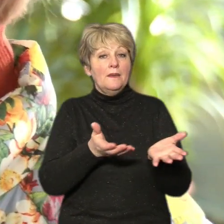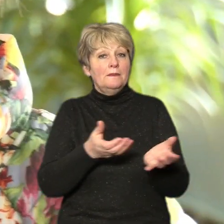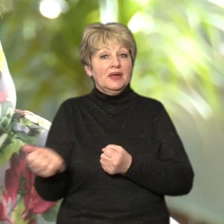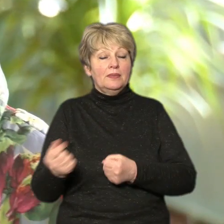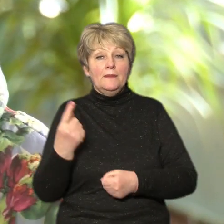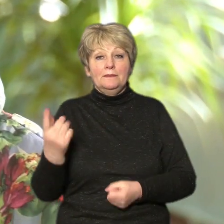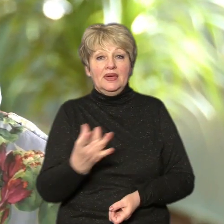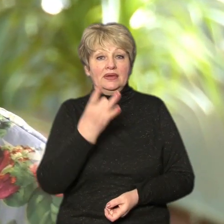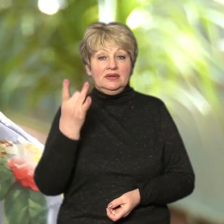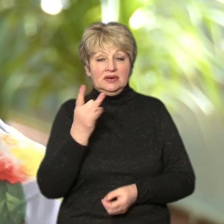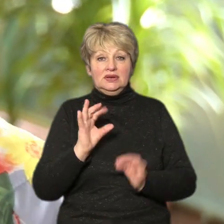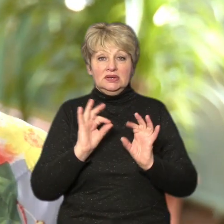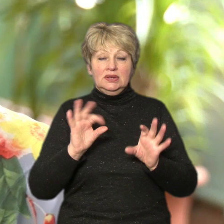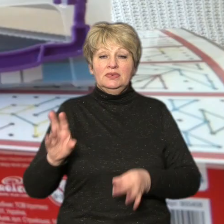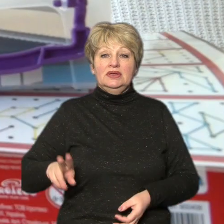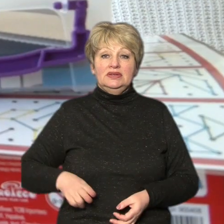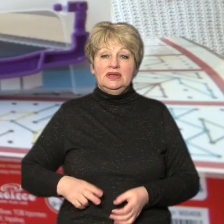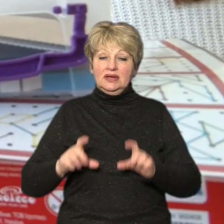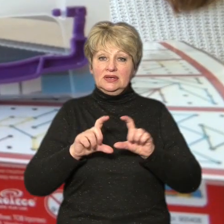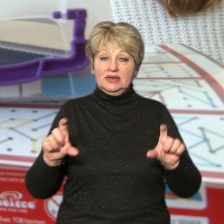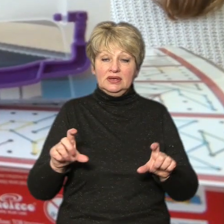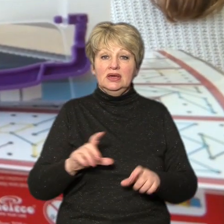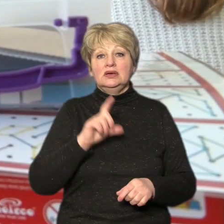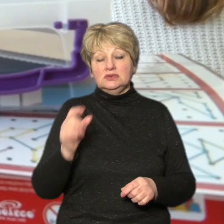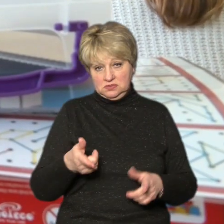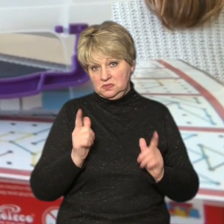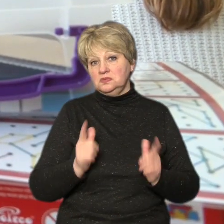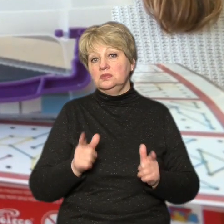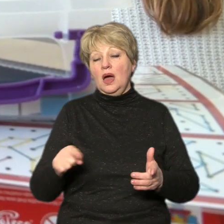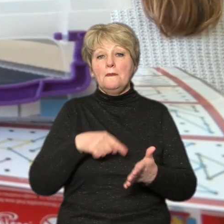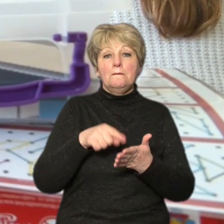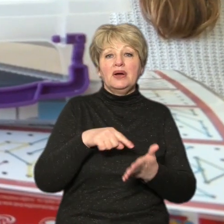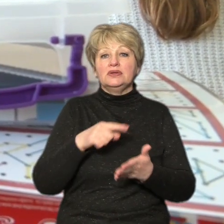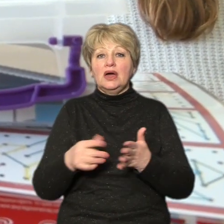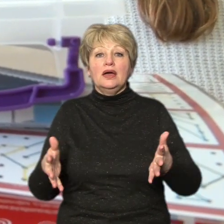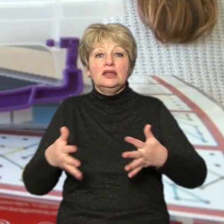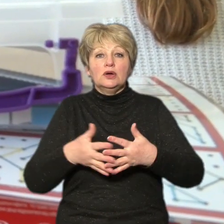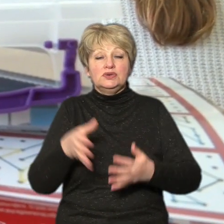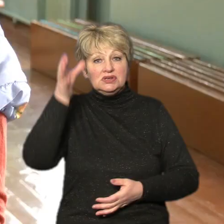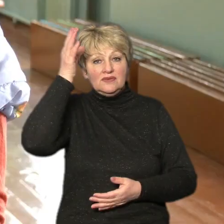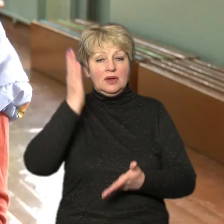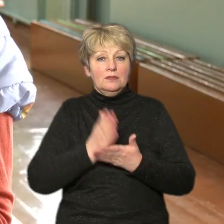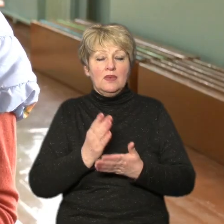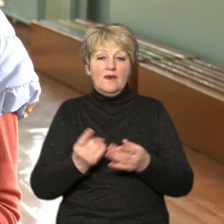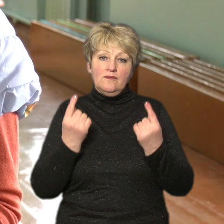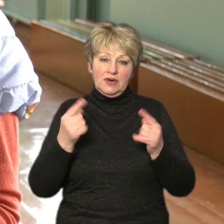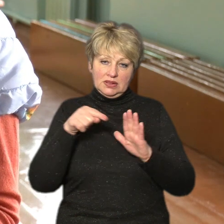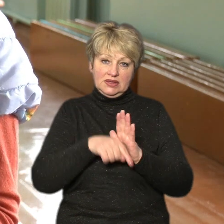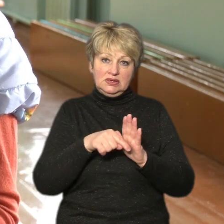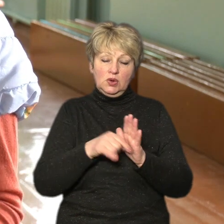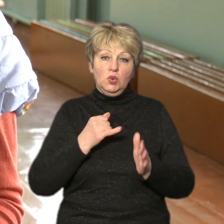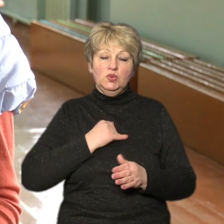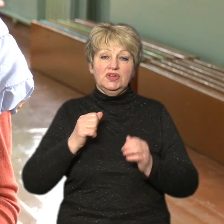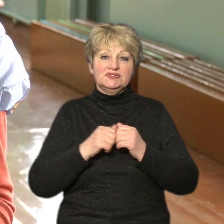розповіла директорка закладу Тетяна Саєнко. Втім, каже, залюбки, адже питання інклюзивної освіти має велике значення. У нас взагалі в